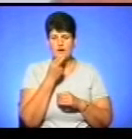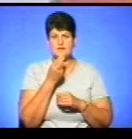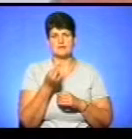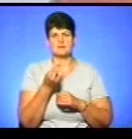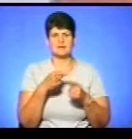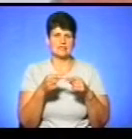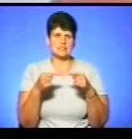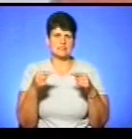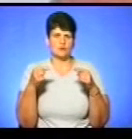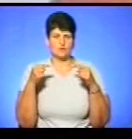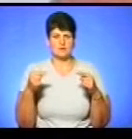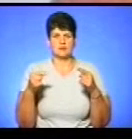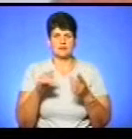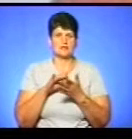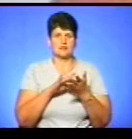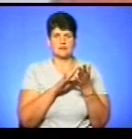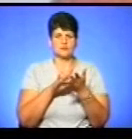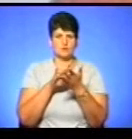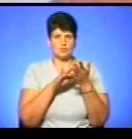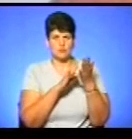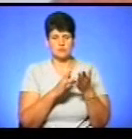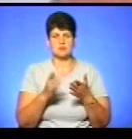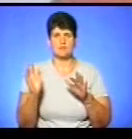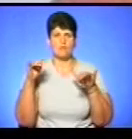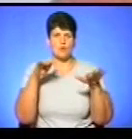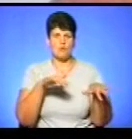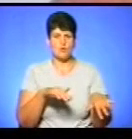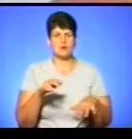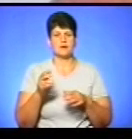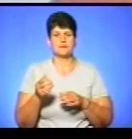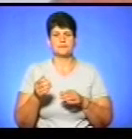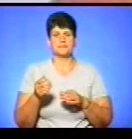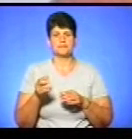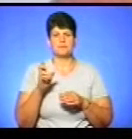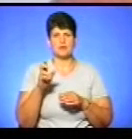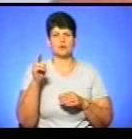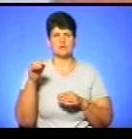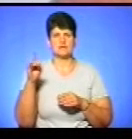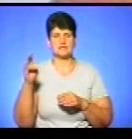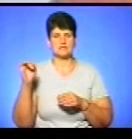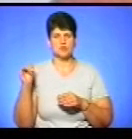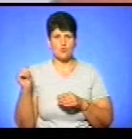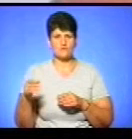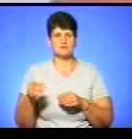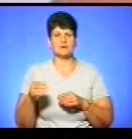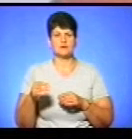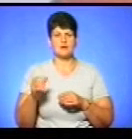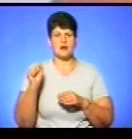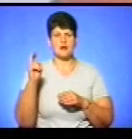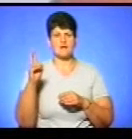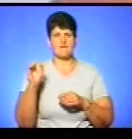різноманітні екскурсії по морю, Акерманська крепость, Долгород-Дністровська, потім аквапарк дворазова,